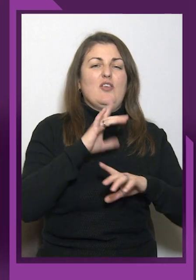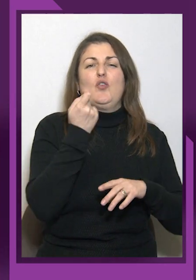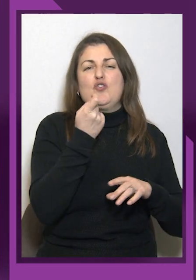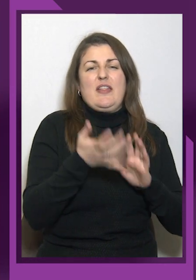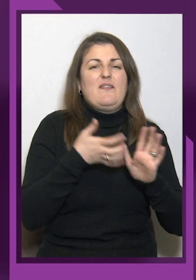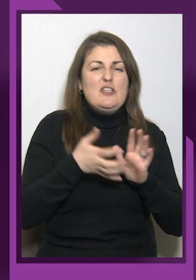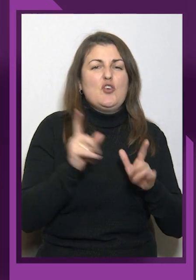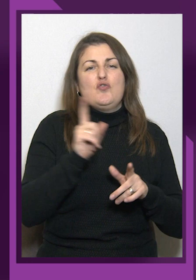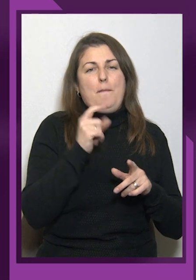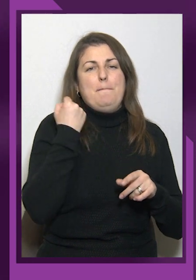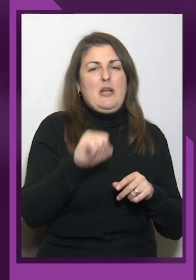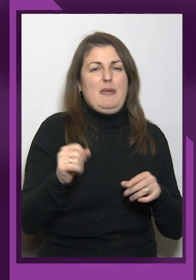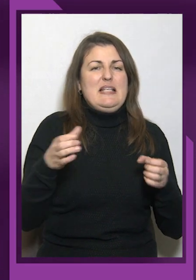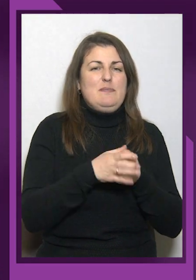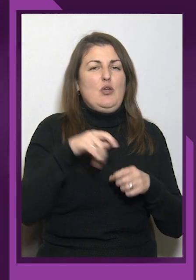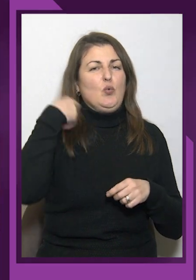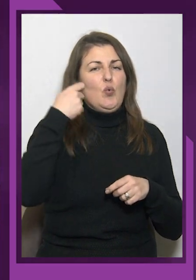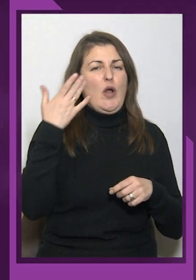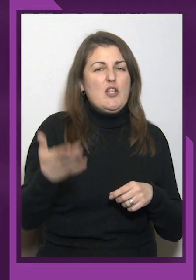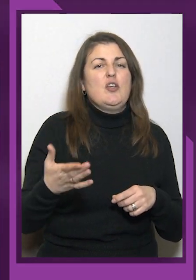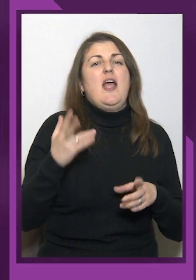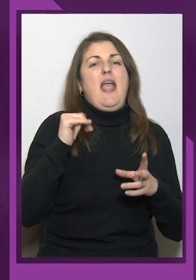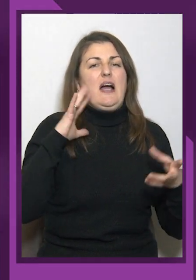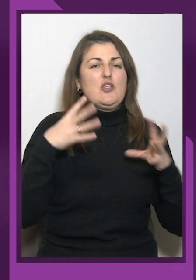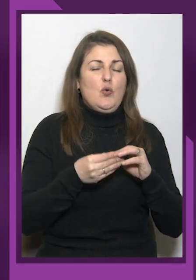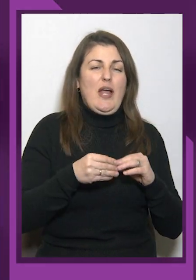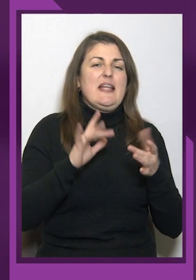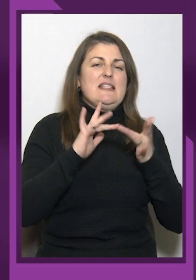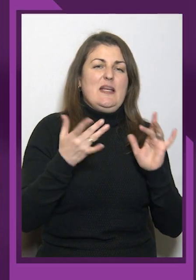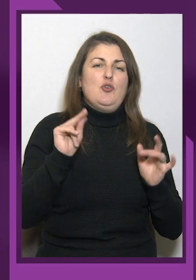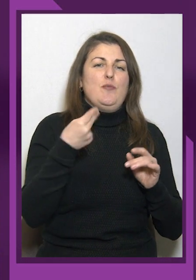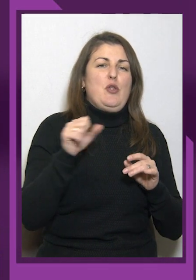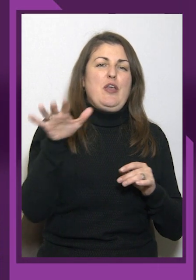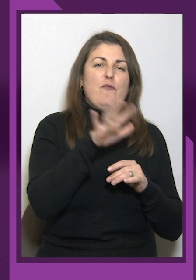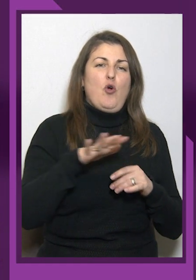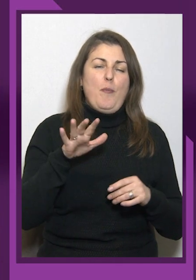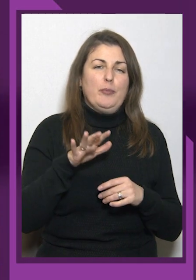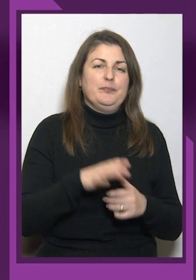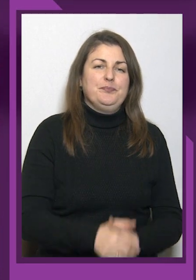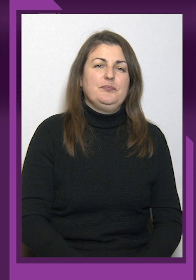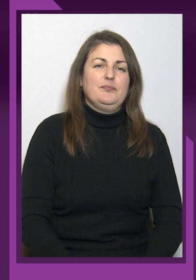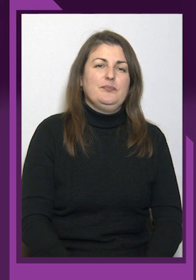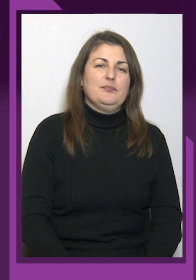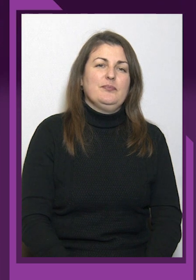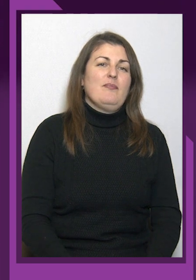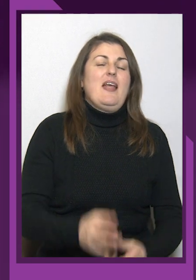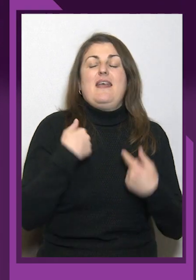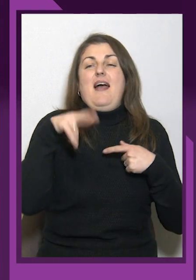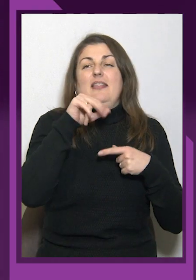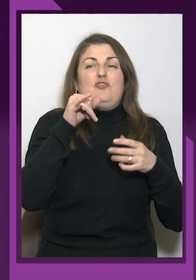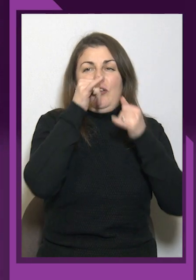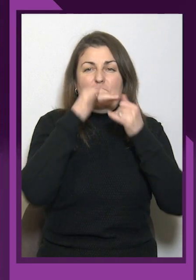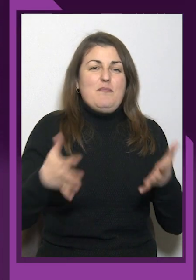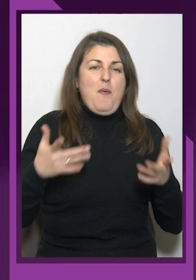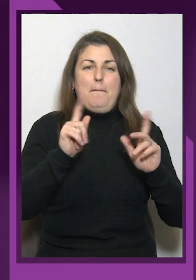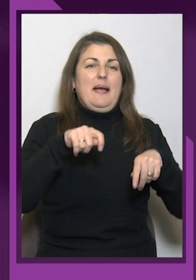не вистачило, щоб перемогти збірну Туреччини. Як результат – срібло чемпіонату Європи. Навіть не можу